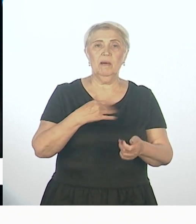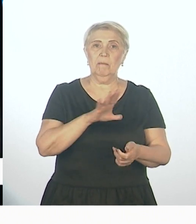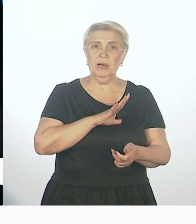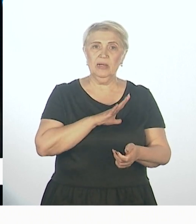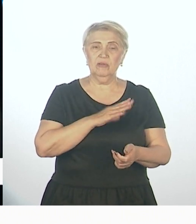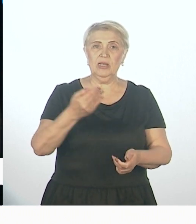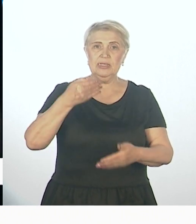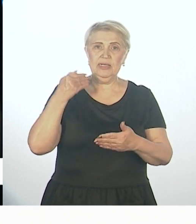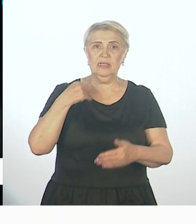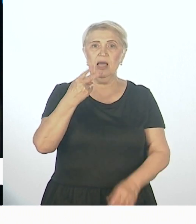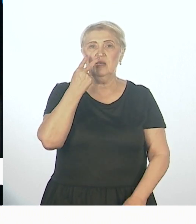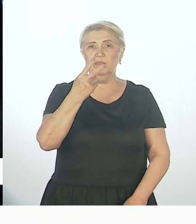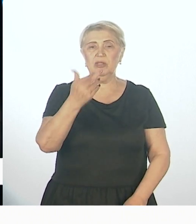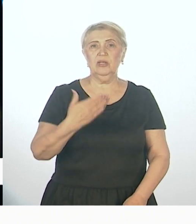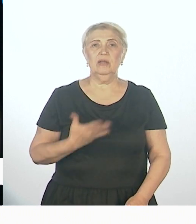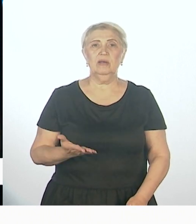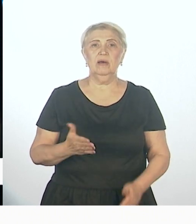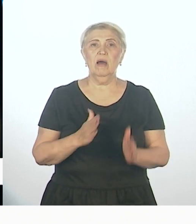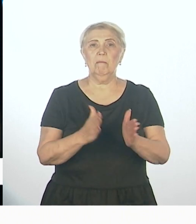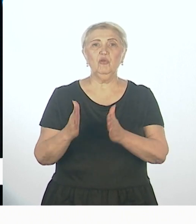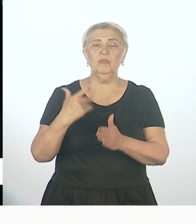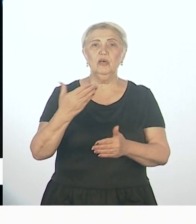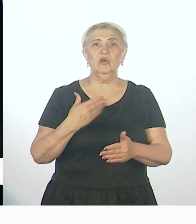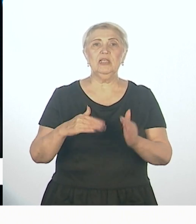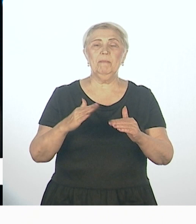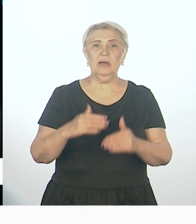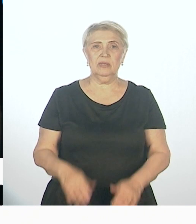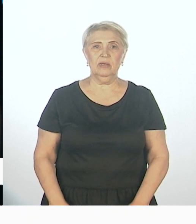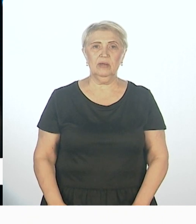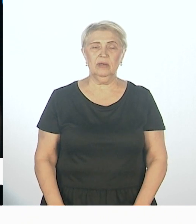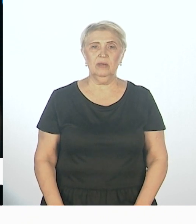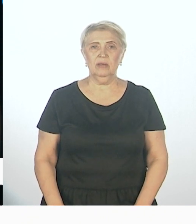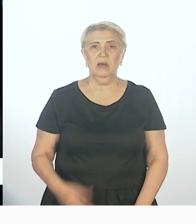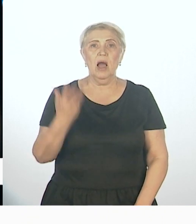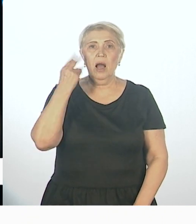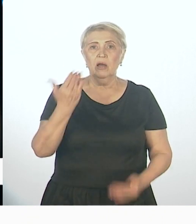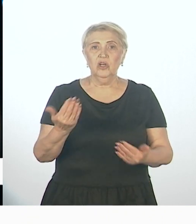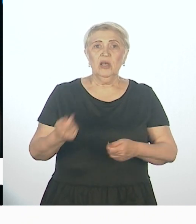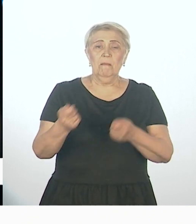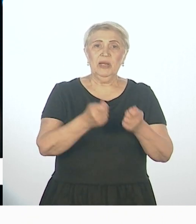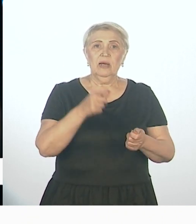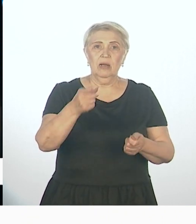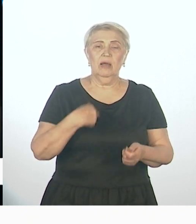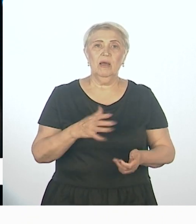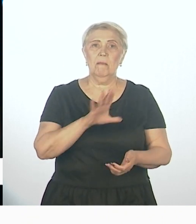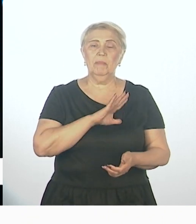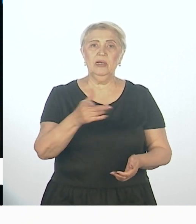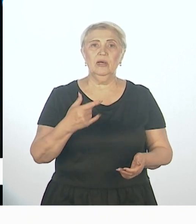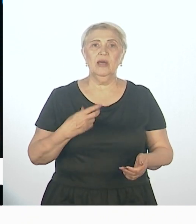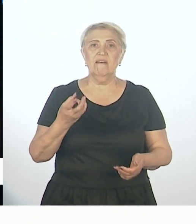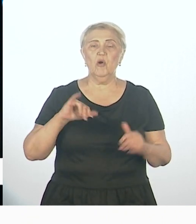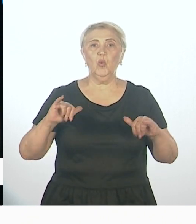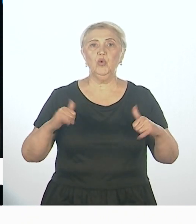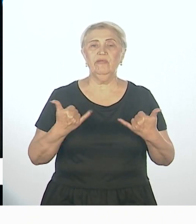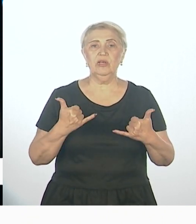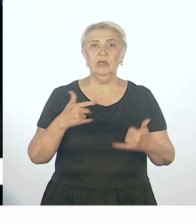назад, смотрели подобные практики. И сейчас, когда они приехали, они, конечно, были не удивлены,